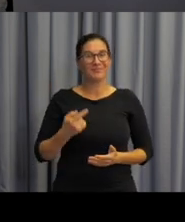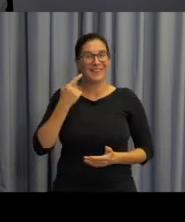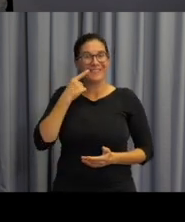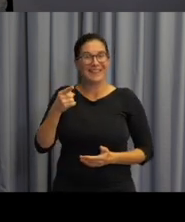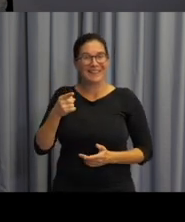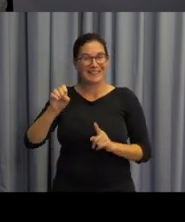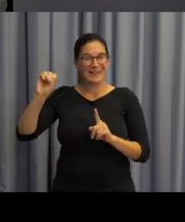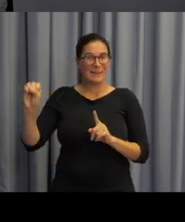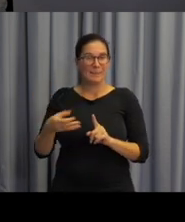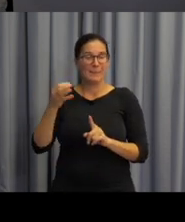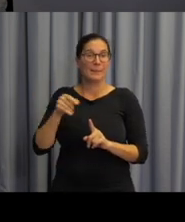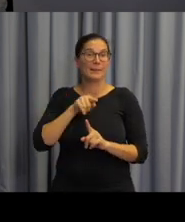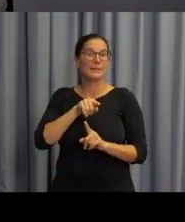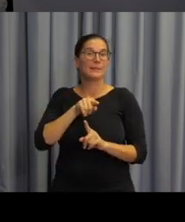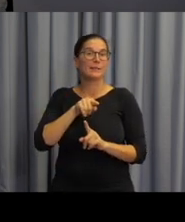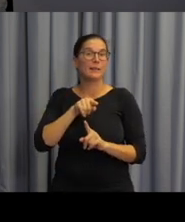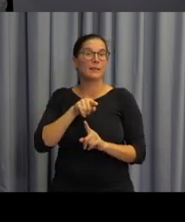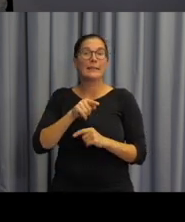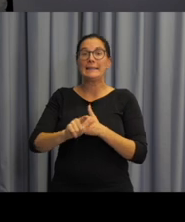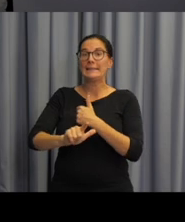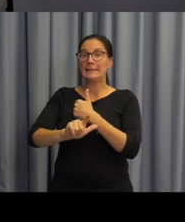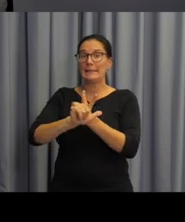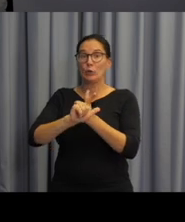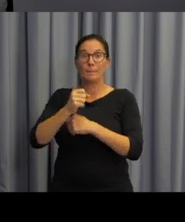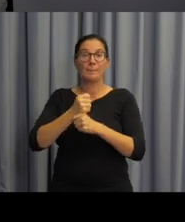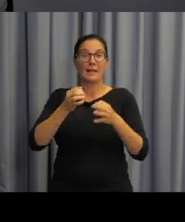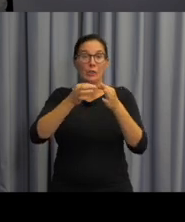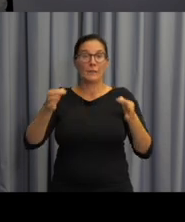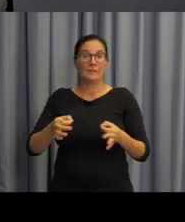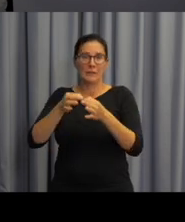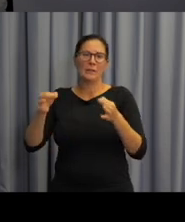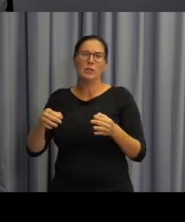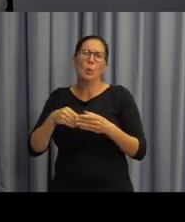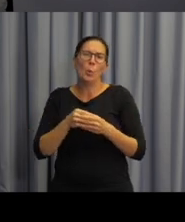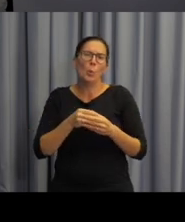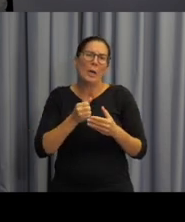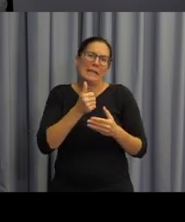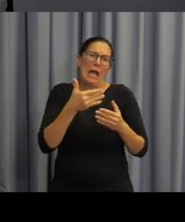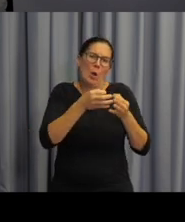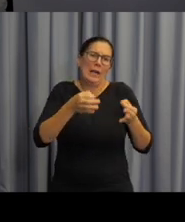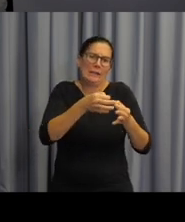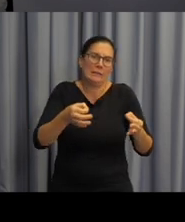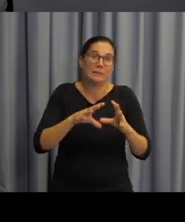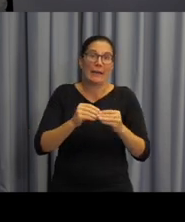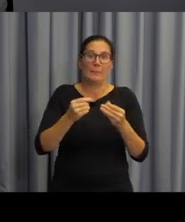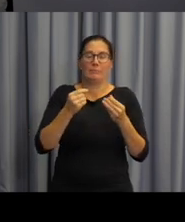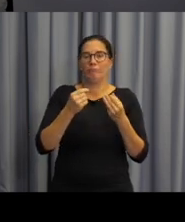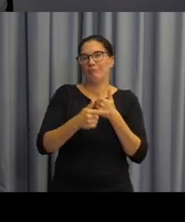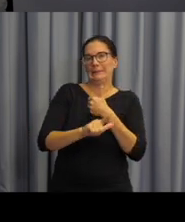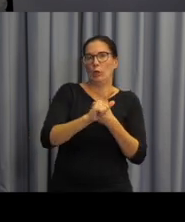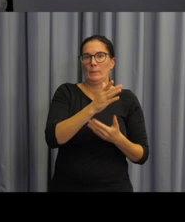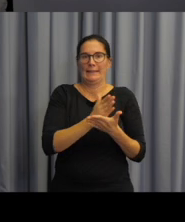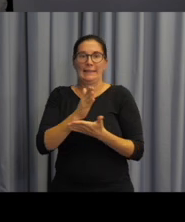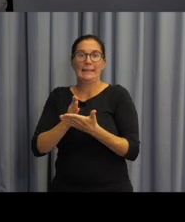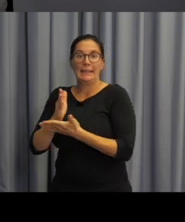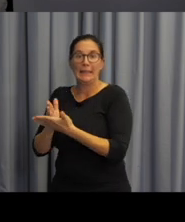Vidíte na tomto slajdu, že těch sedmnáct pracovních listů, respektive souborů pracovních listů, je